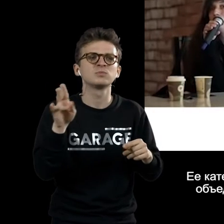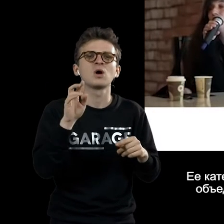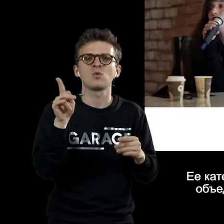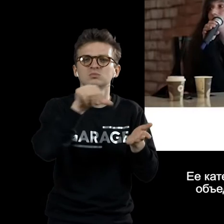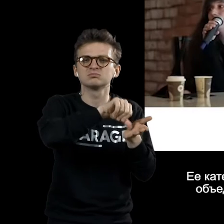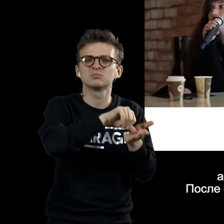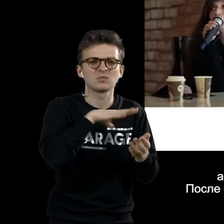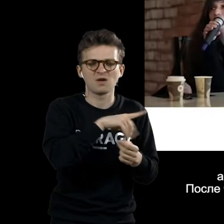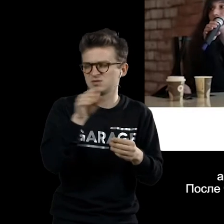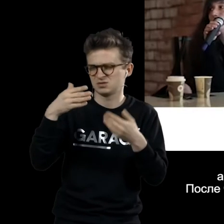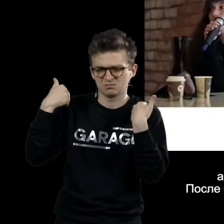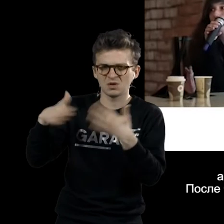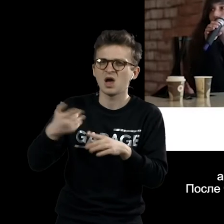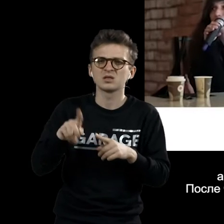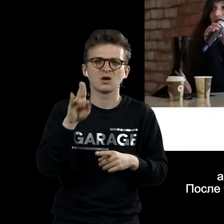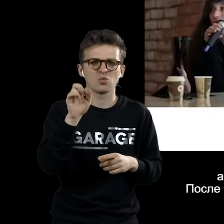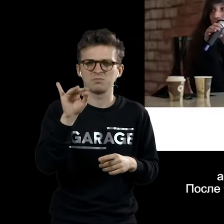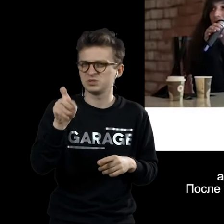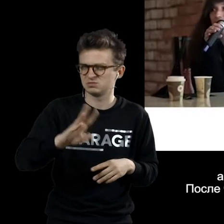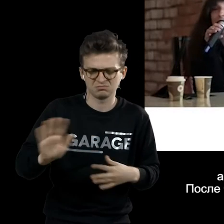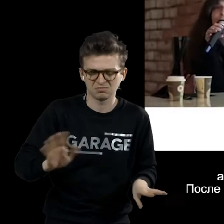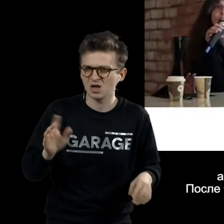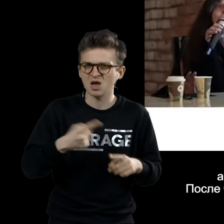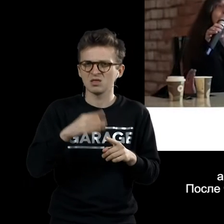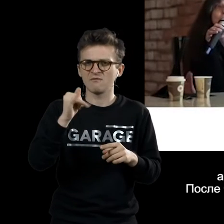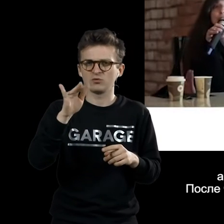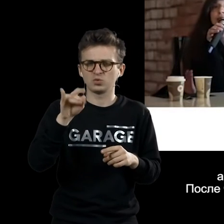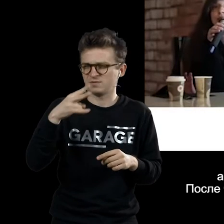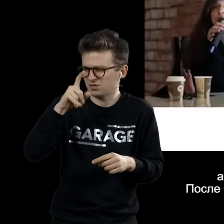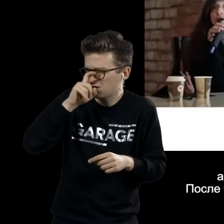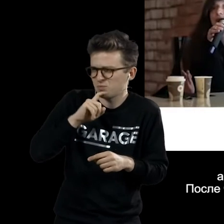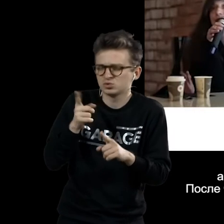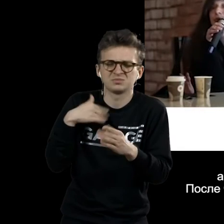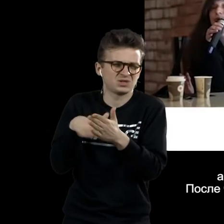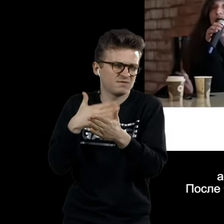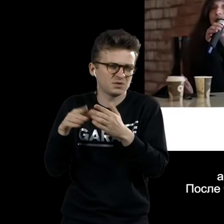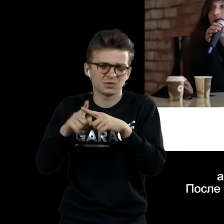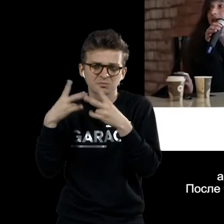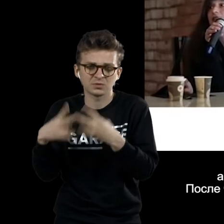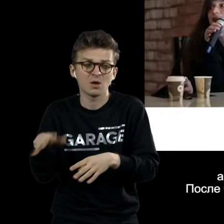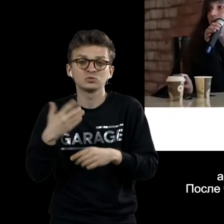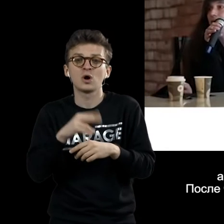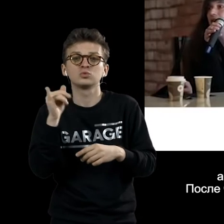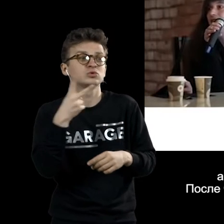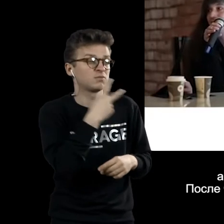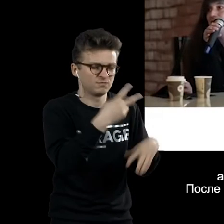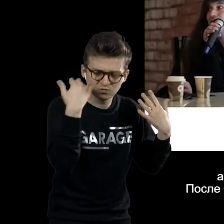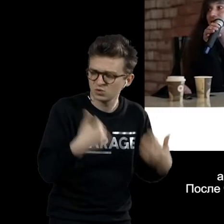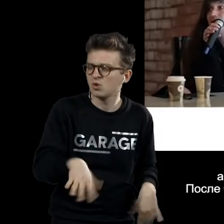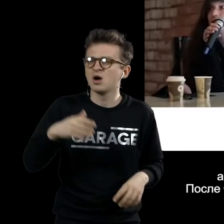сказав, что это не кубизм, а футуризм. Вообще черт знает что, и нам такого не надо. После чего Дюшан зарекся участвовать в каких-либо